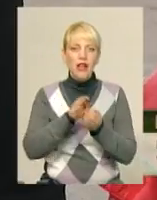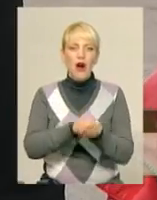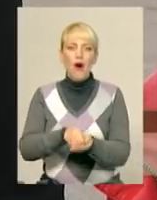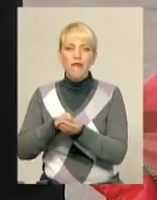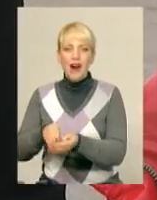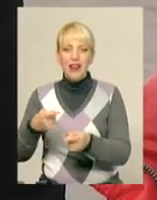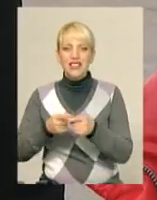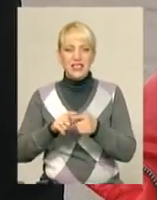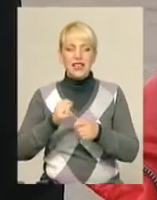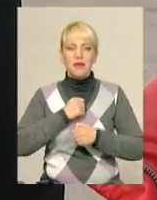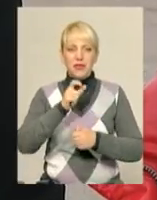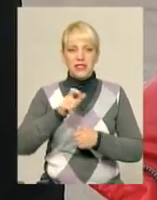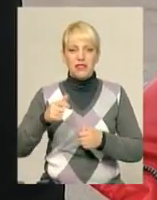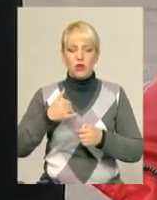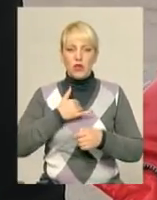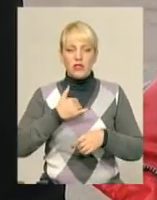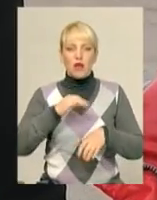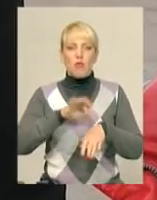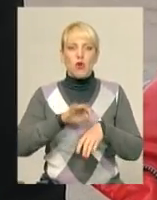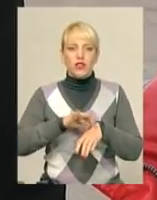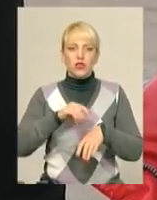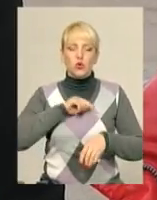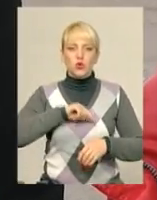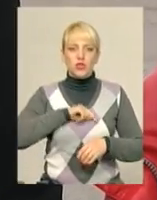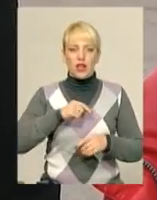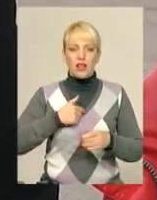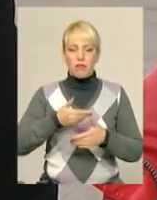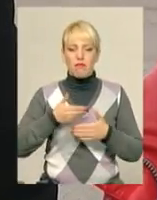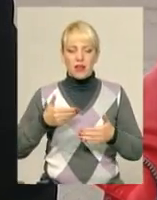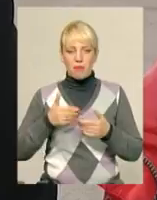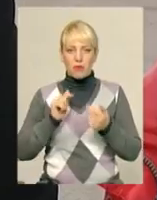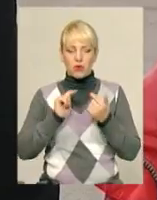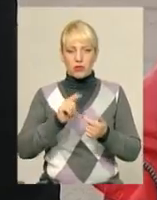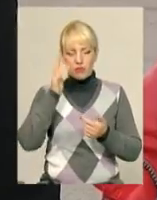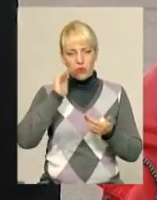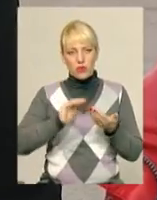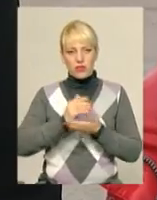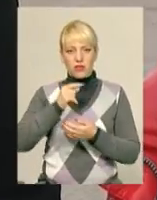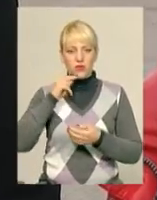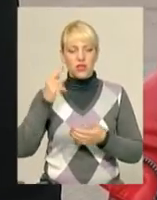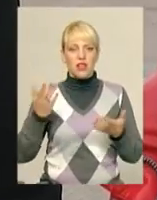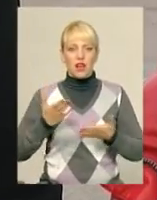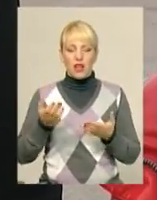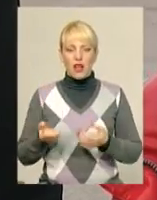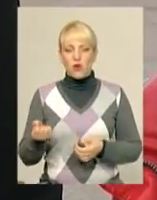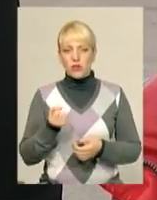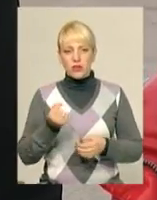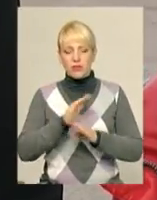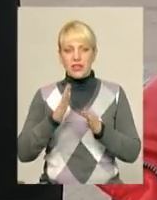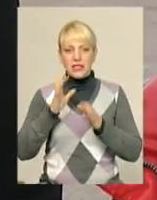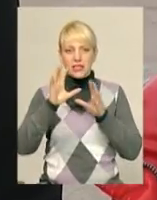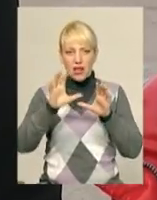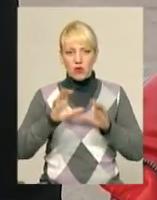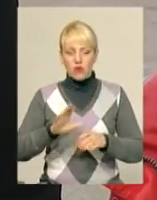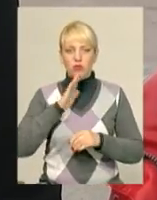болить просто душа, і тому ми прийшли. Ми виступаємо сьогодні проти політики Росії, яка отримує незаконно